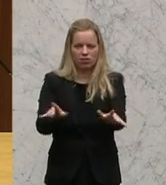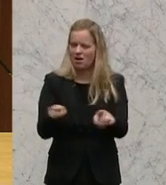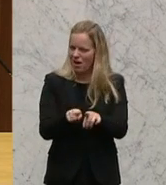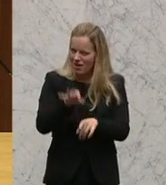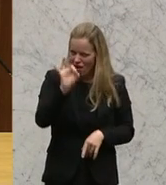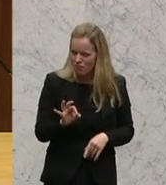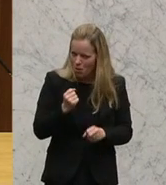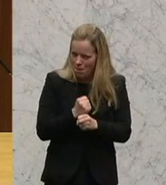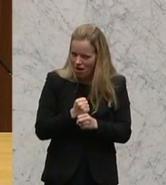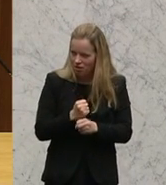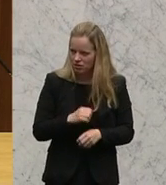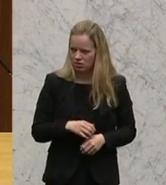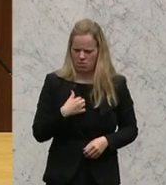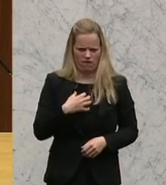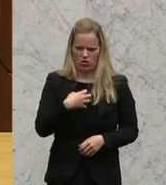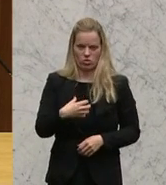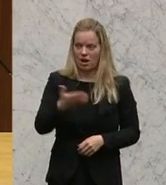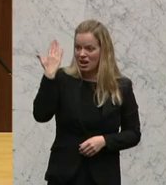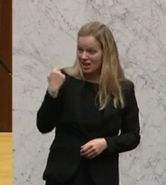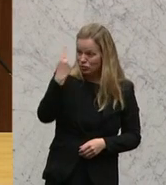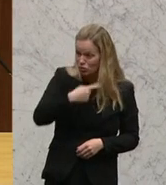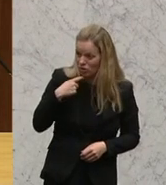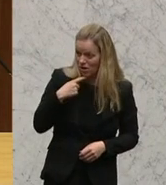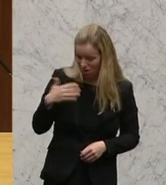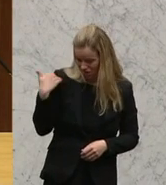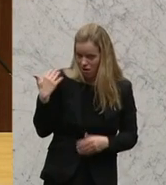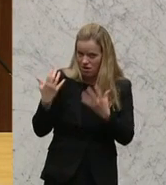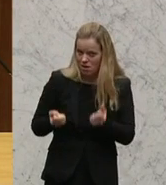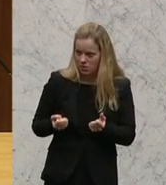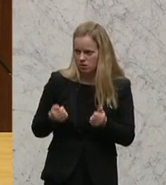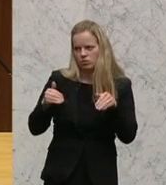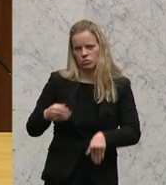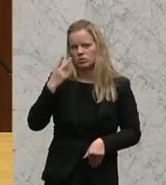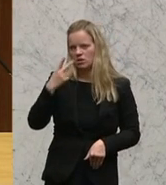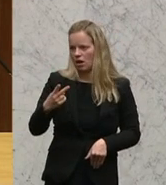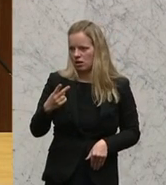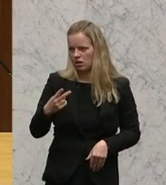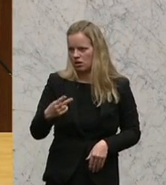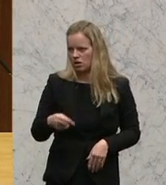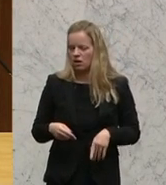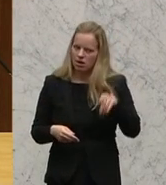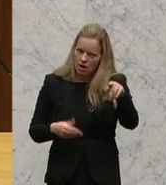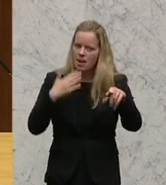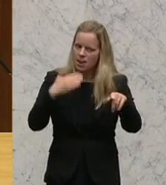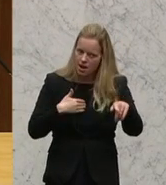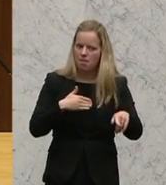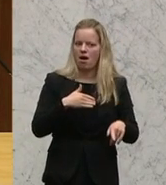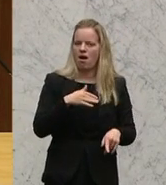das wundert mich so sehr, weil Sie nach dem letzten Sonntag eigentlich auch sehen sollten, dass die Bevölkerung dann lieber den Schmied als den Schmiedl wählt.